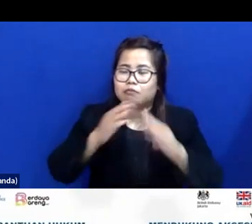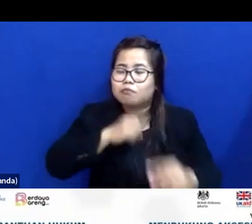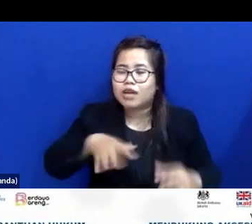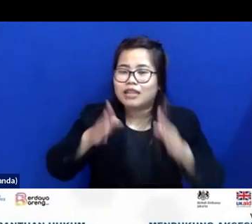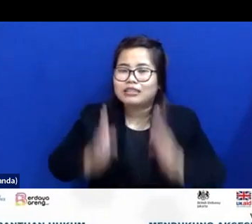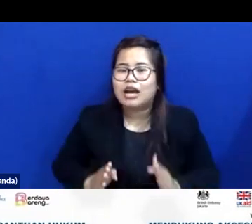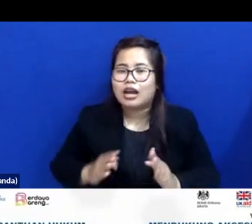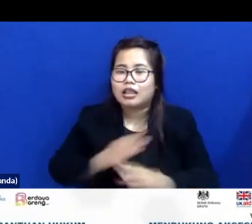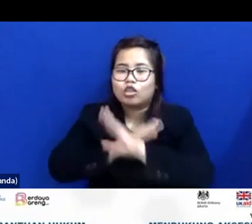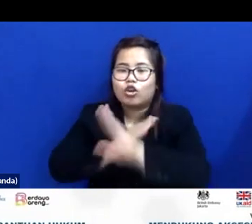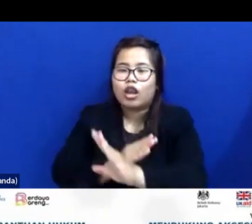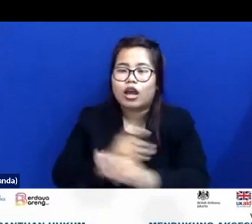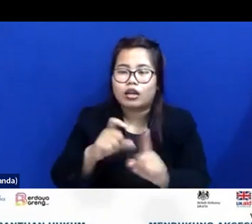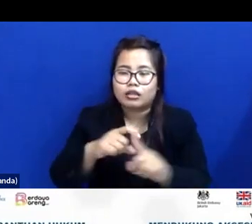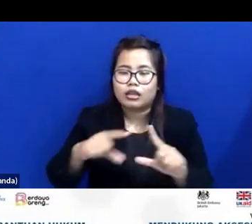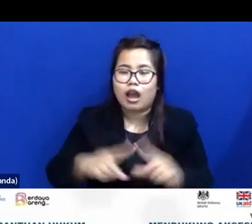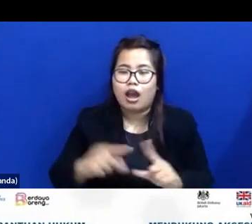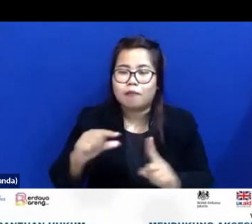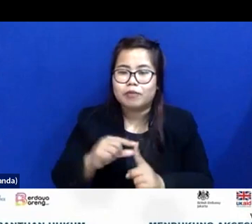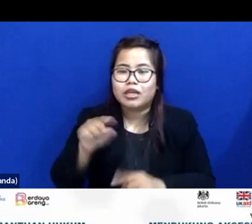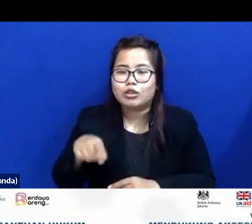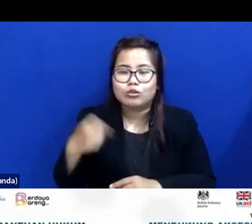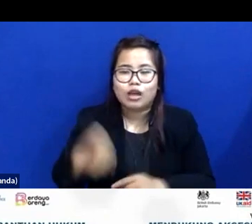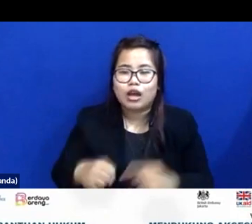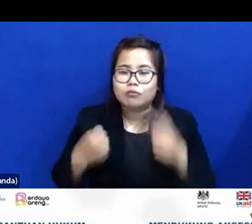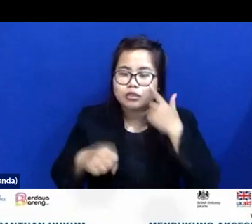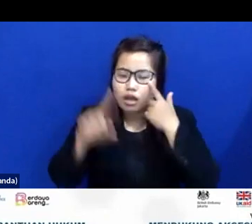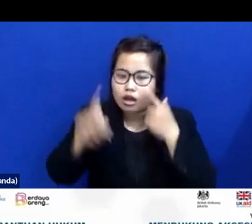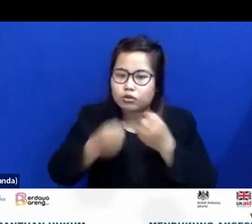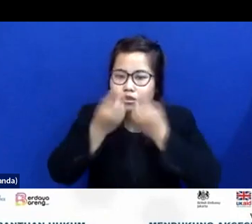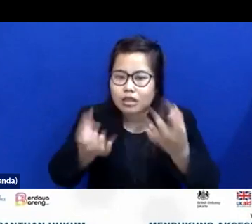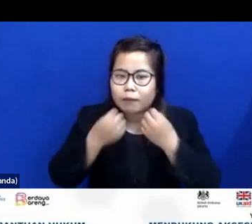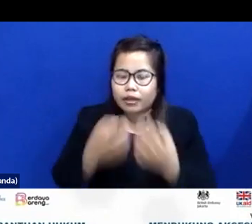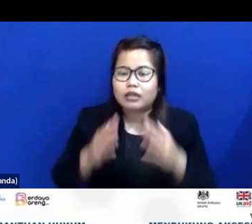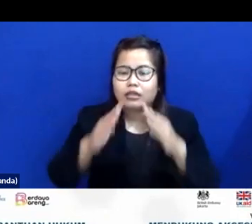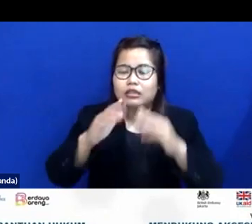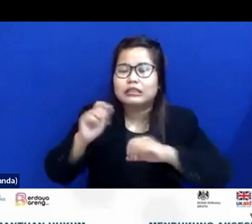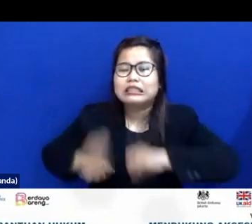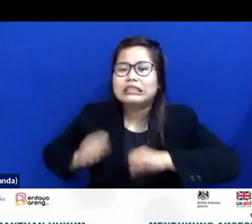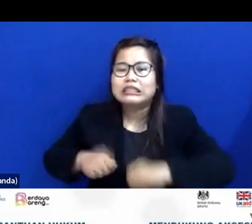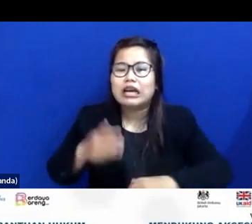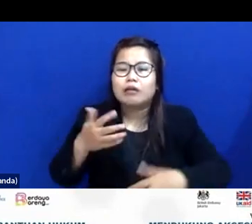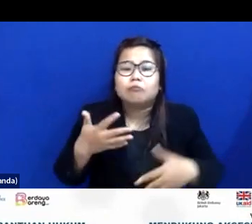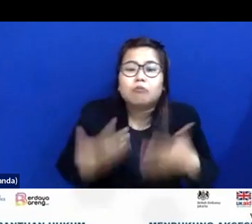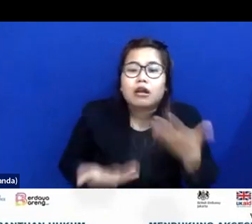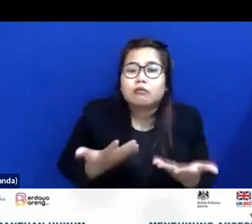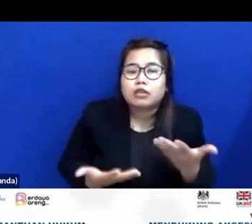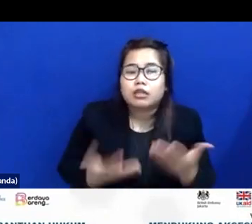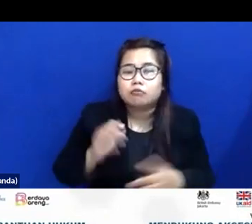BAP itu ya kan gak bisa harus disampaikan di muka persidangan siapa tahu ada yang berubah.